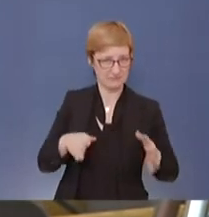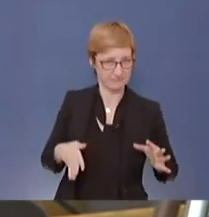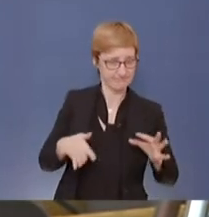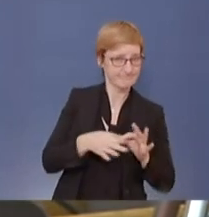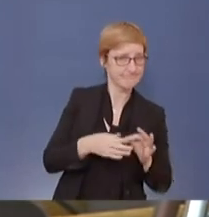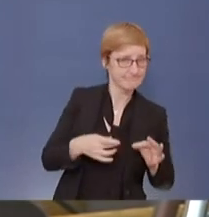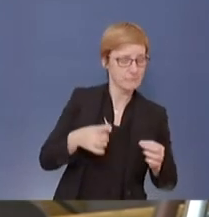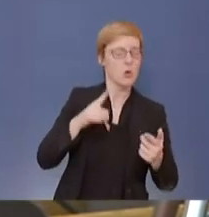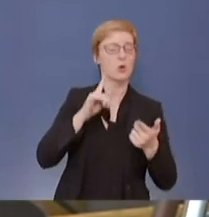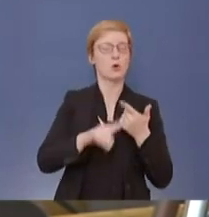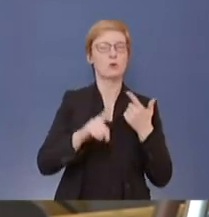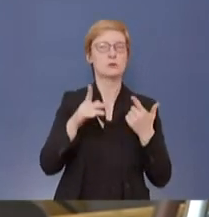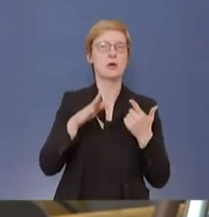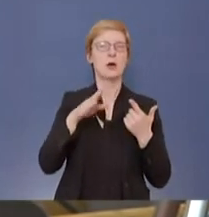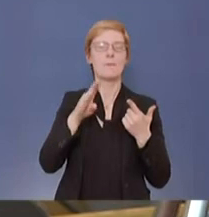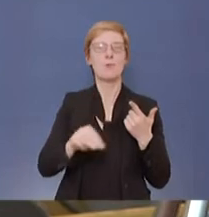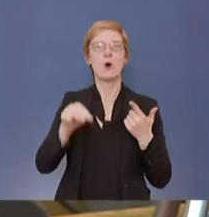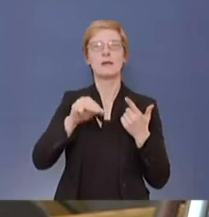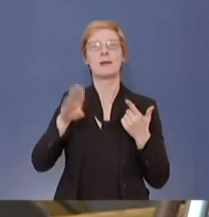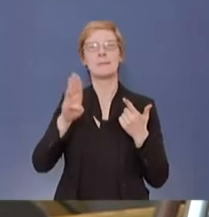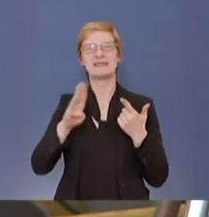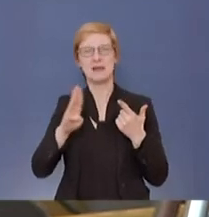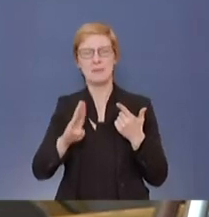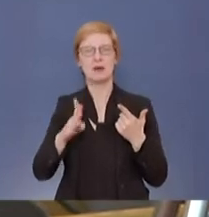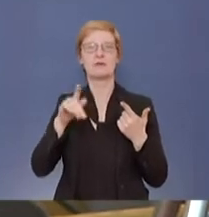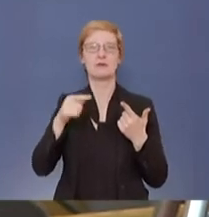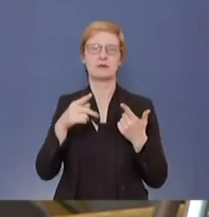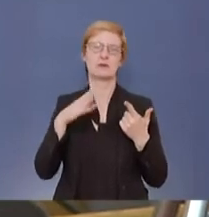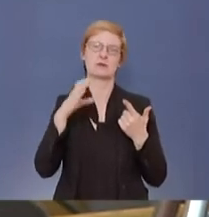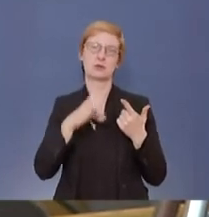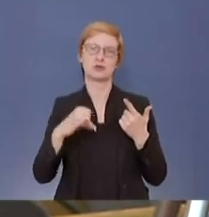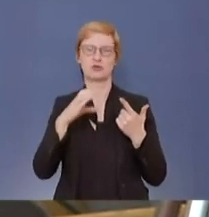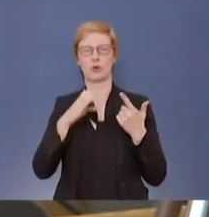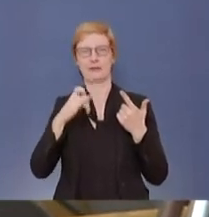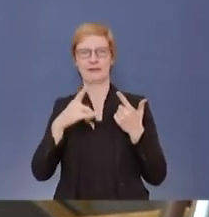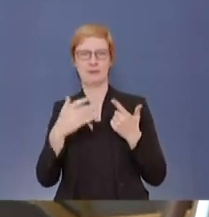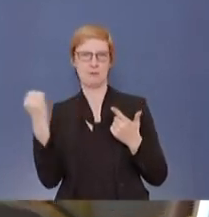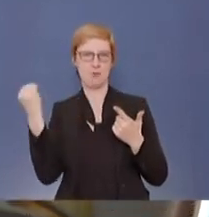von Mohammed bin Salman für den Khashoggi-Mord thematisiert?